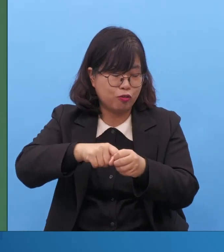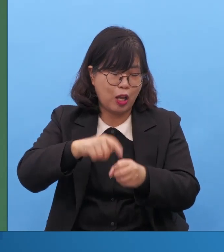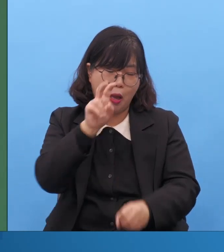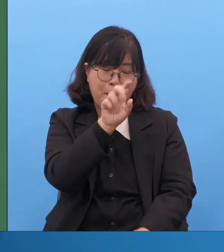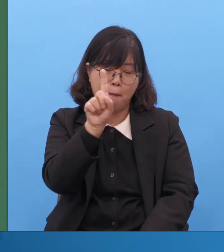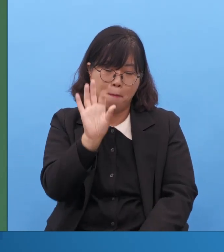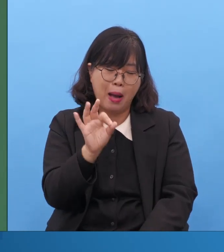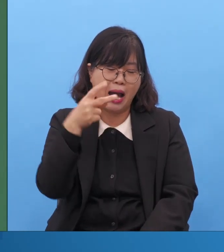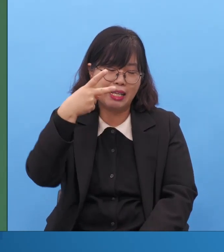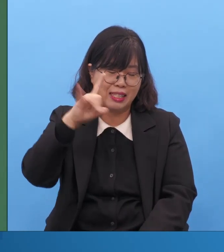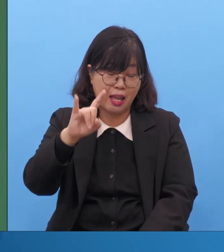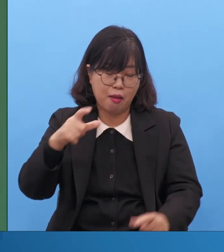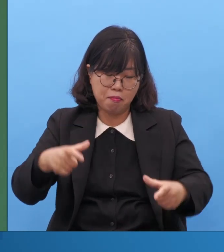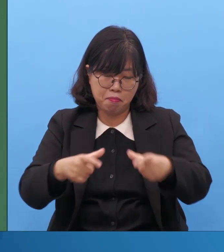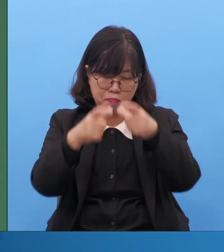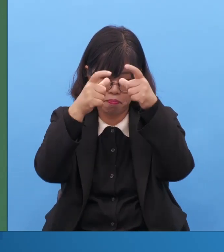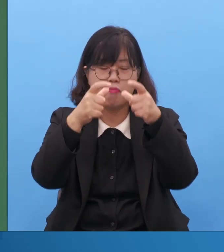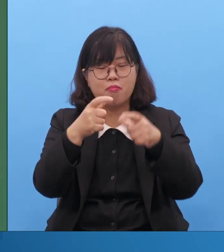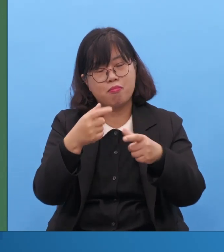넣을 준비해요.